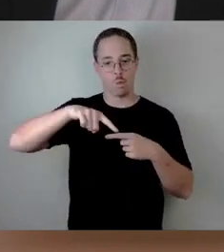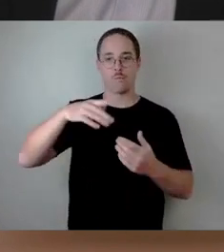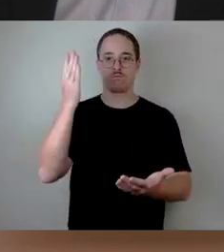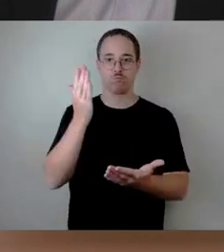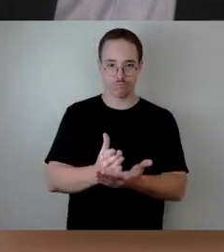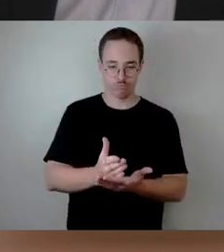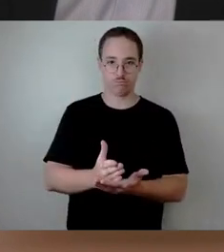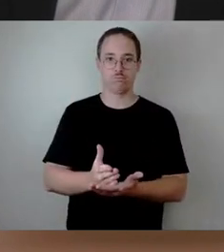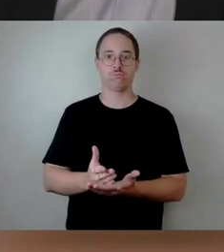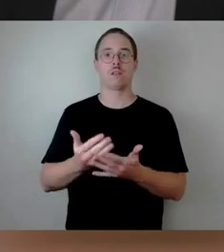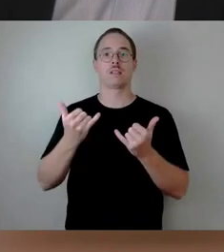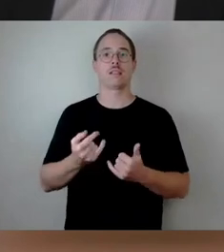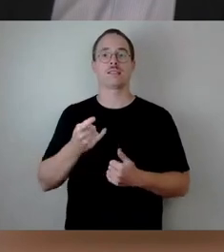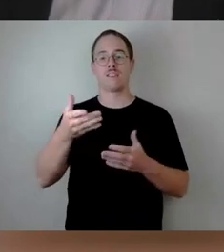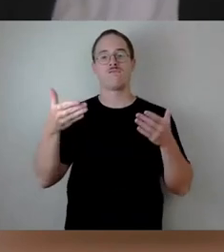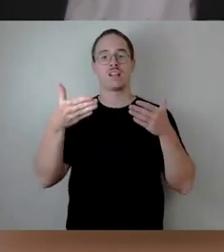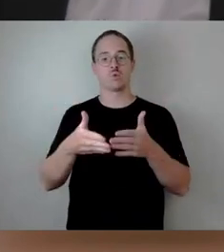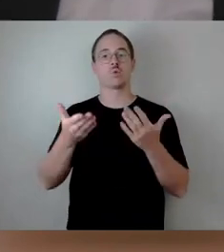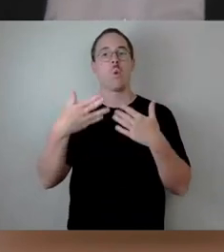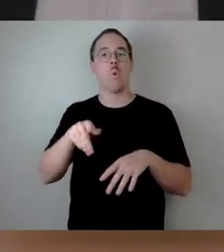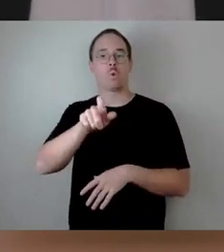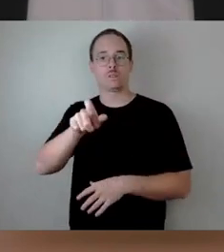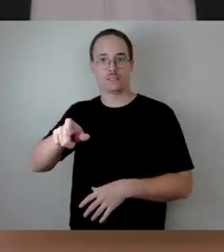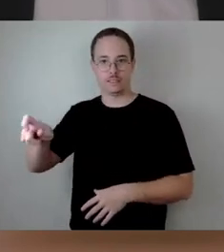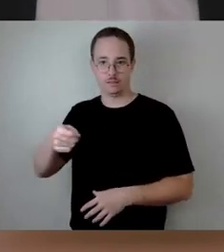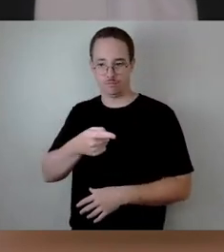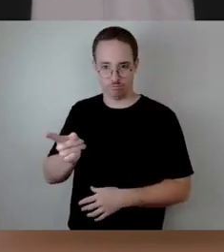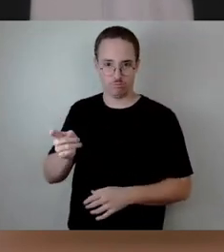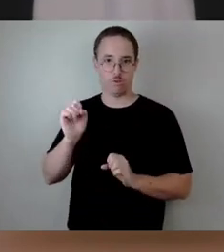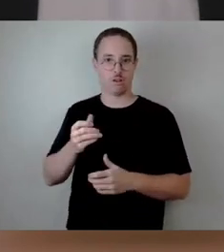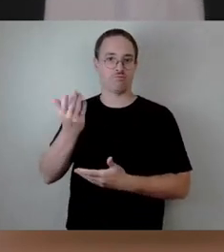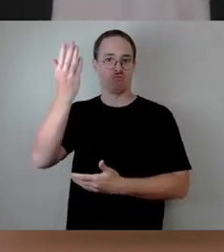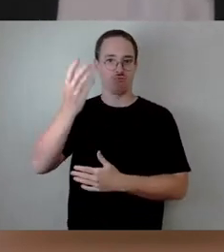Fraktionslosen und da ist Herr Lichti dran.